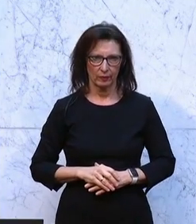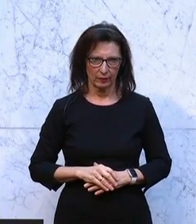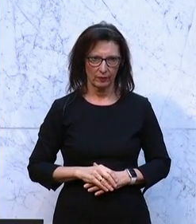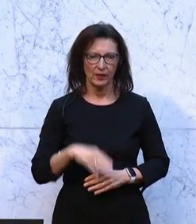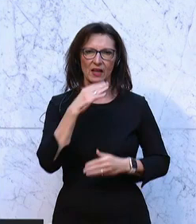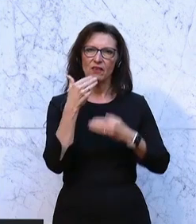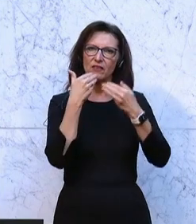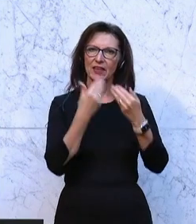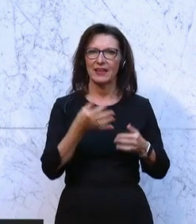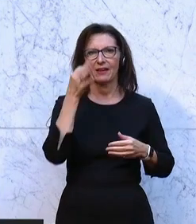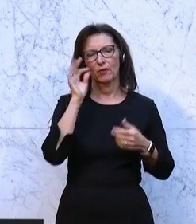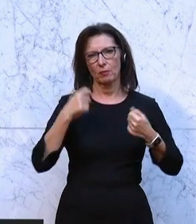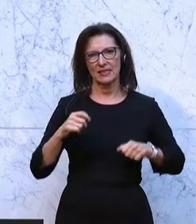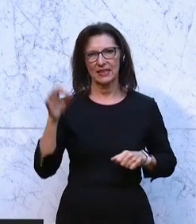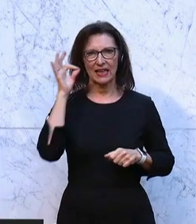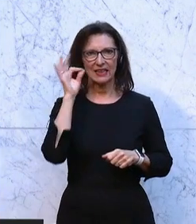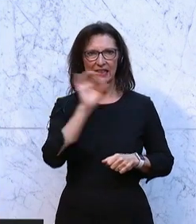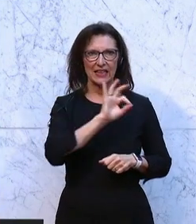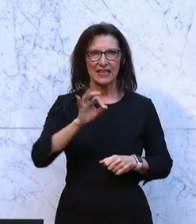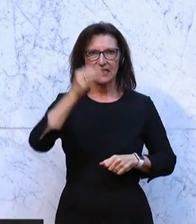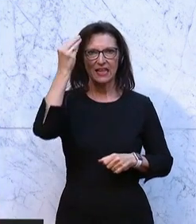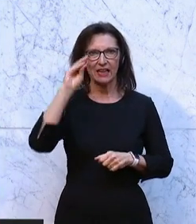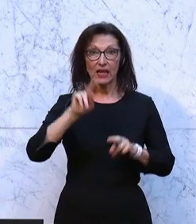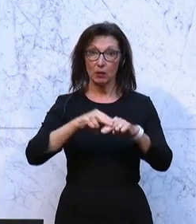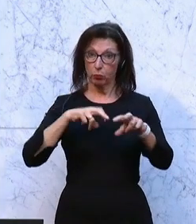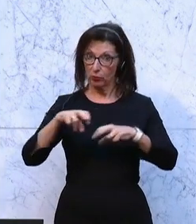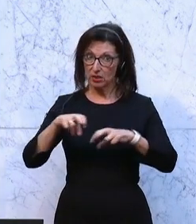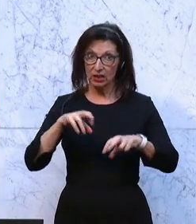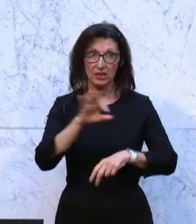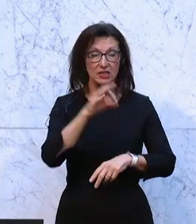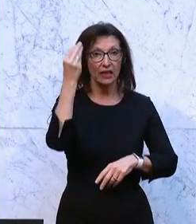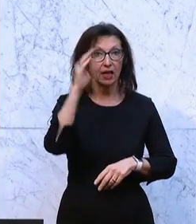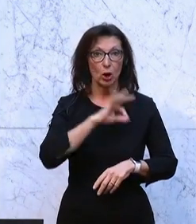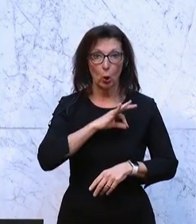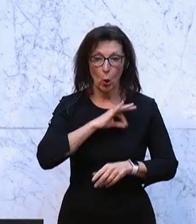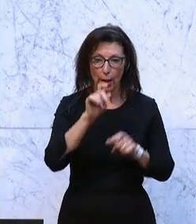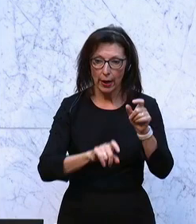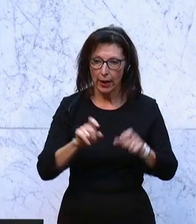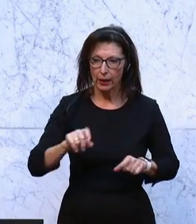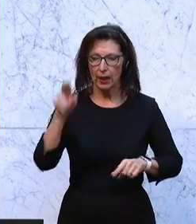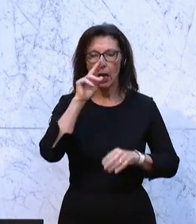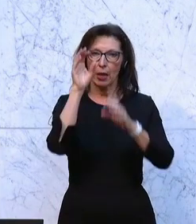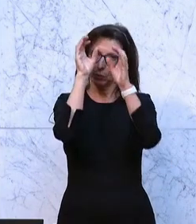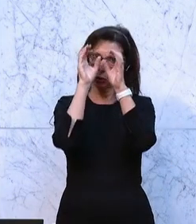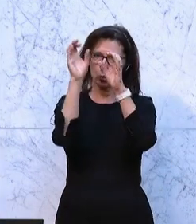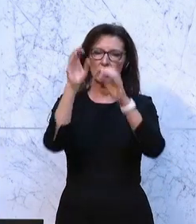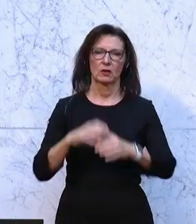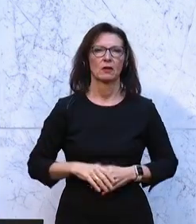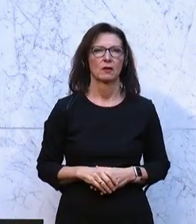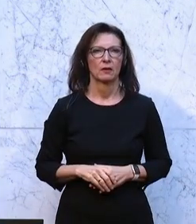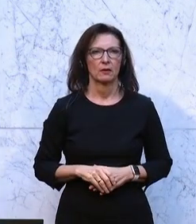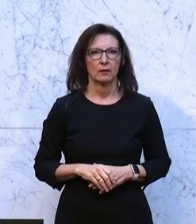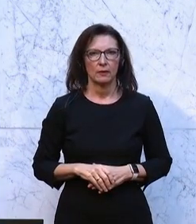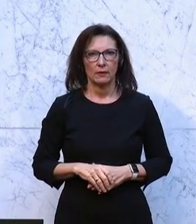Vielen Dank, Frau Präsidentin, geschätzte Mitglieder der Bundesregierung, werte Kolleginnen und Kollegen, liebe Zuseherinnen und Zusehern. Wenn da